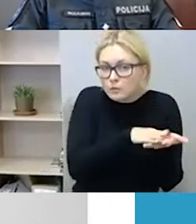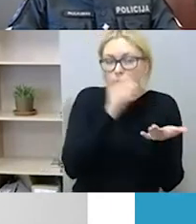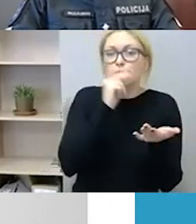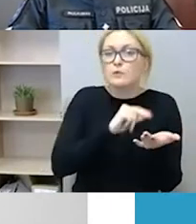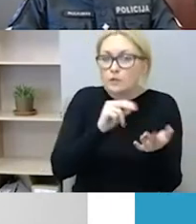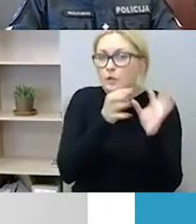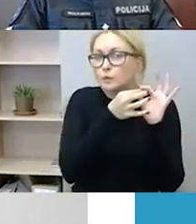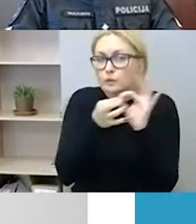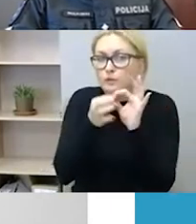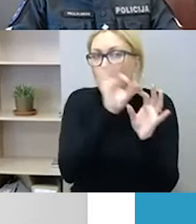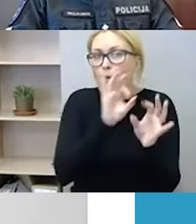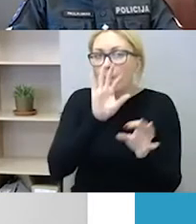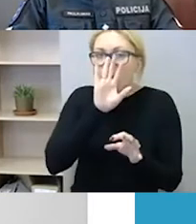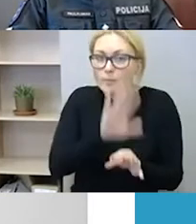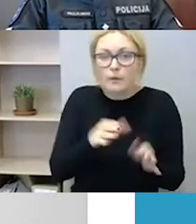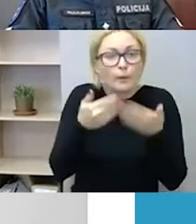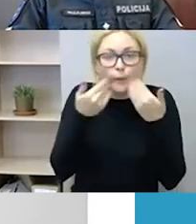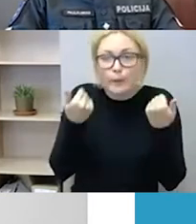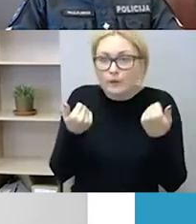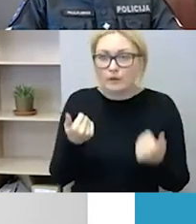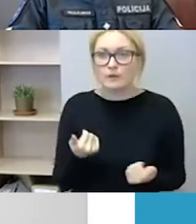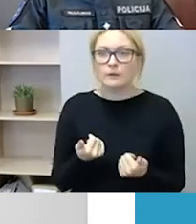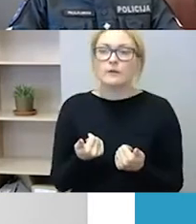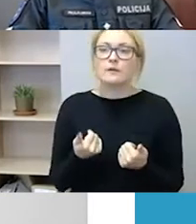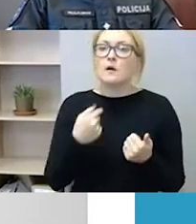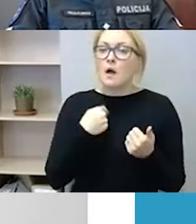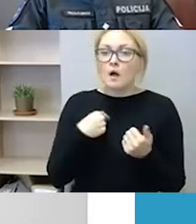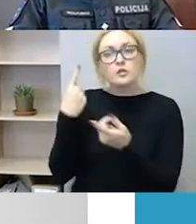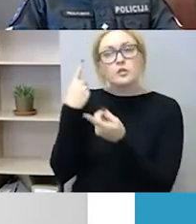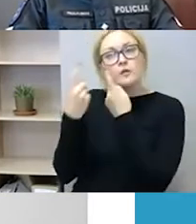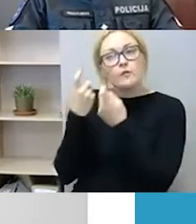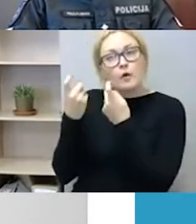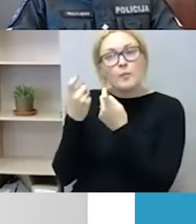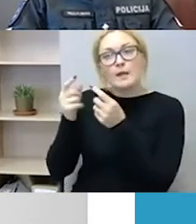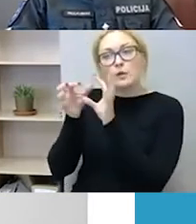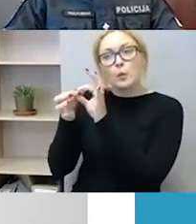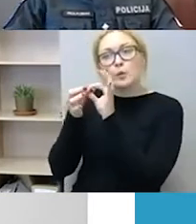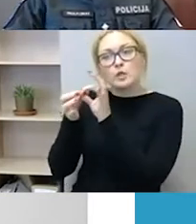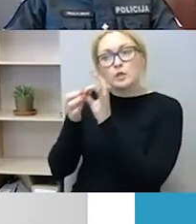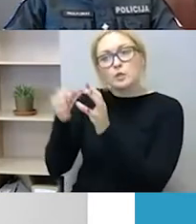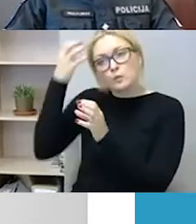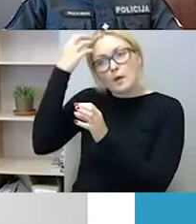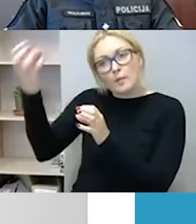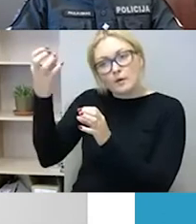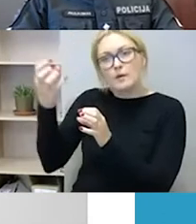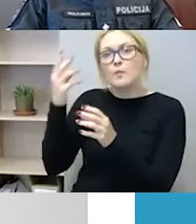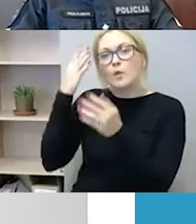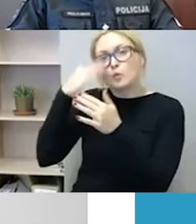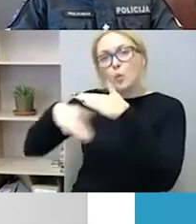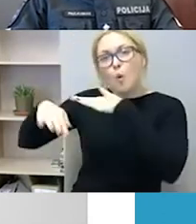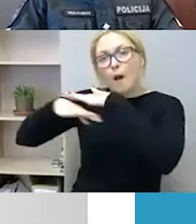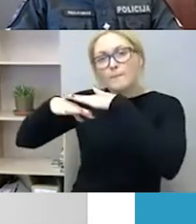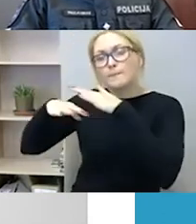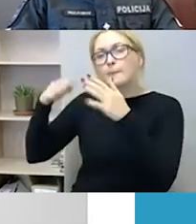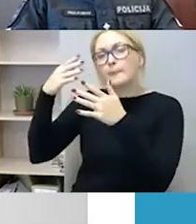susijęs su neapykantos nusikaltimais. Rėmiausi informatikos ryšio departamento, teikiamais oficialiais duomenėmis, bet vėlgi